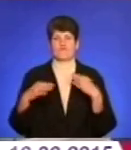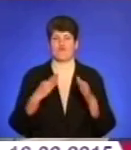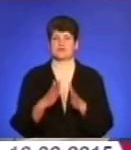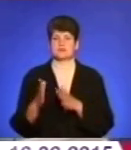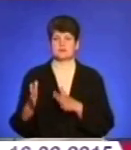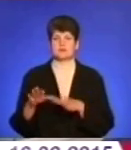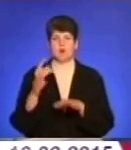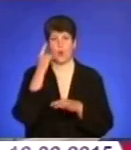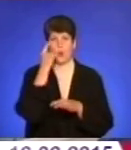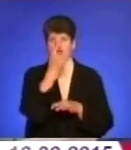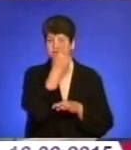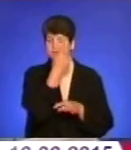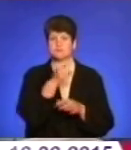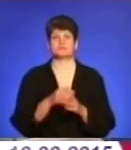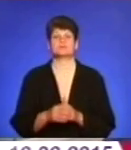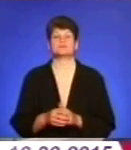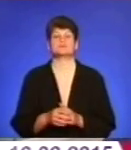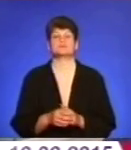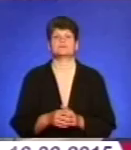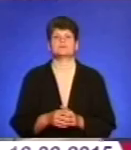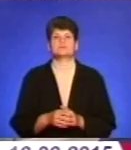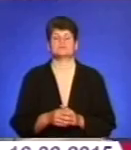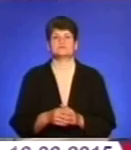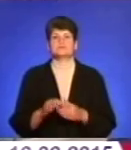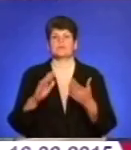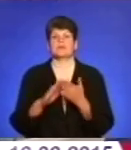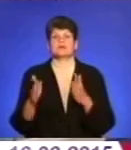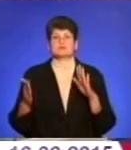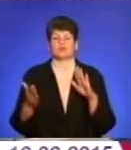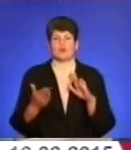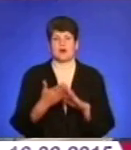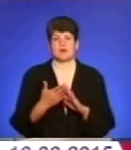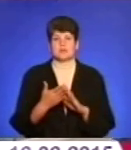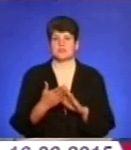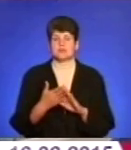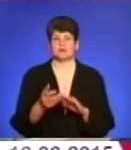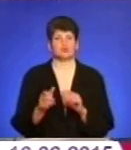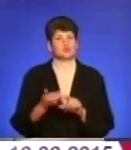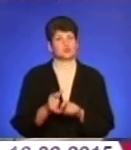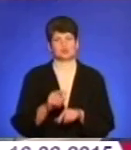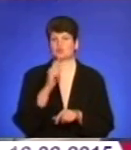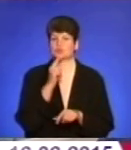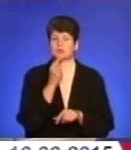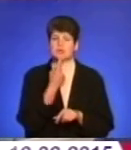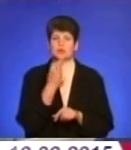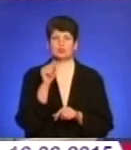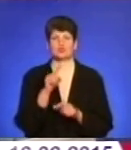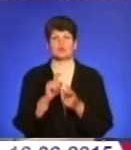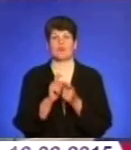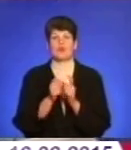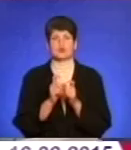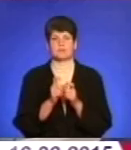поражається око. Так, ситуація доволі складна, тому що боротьба з